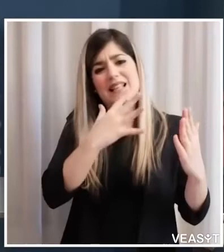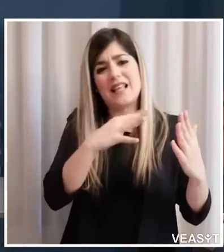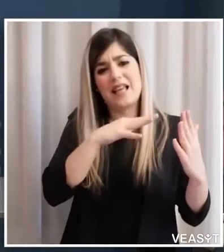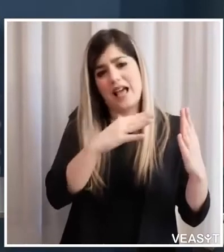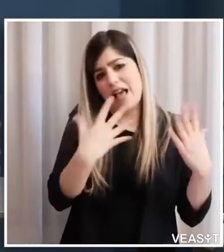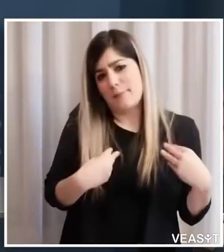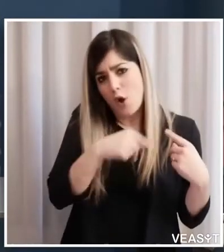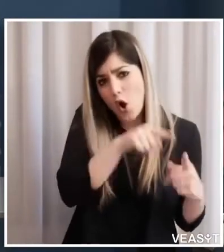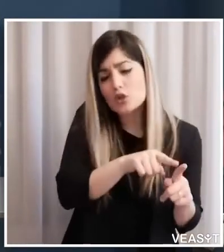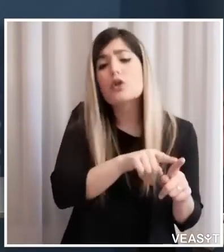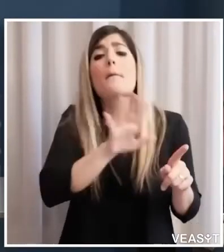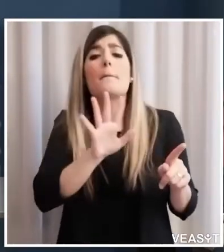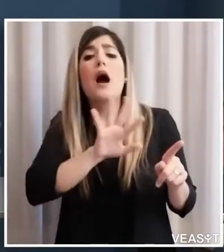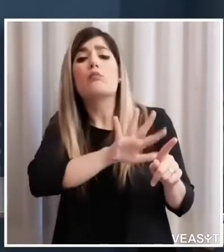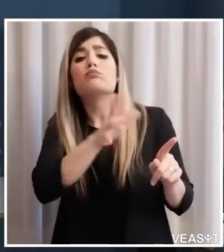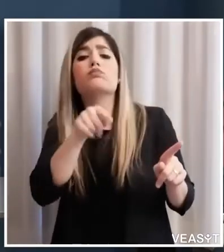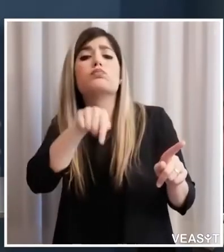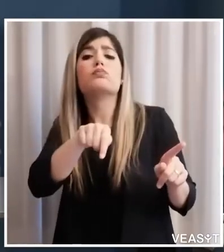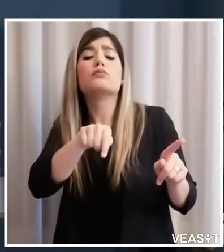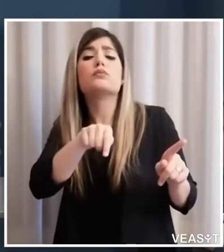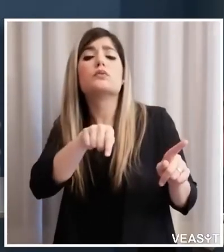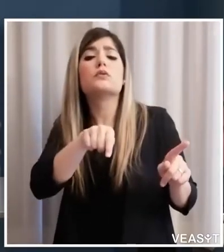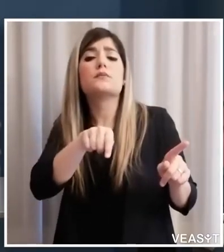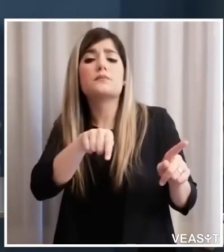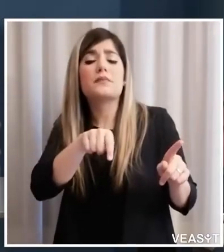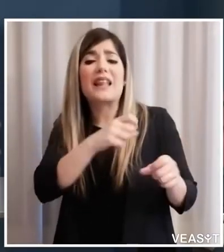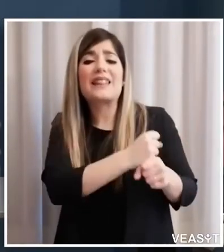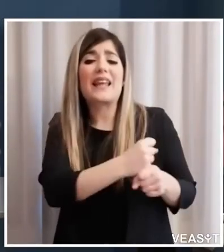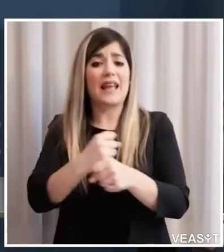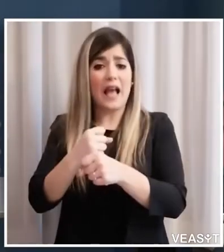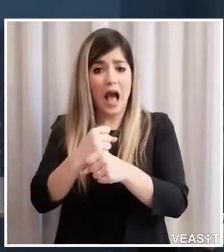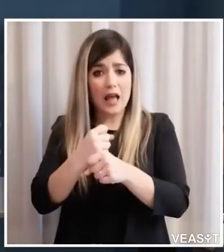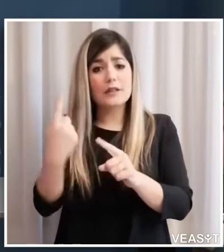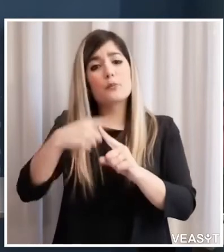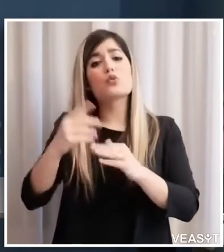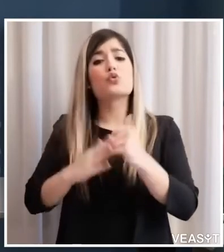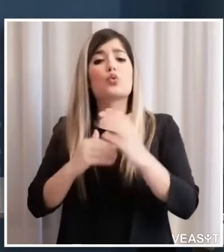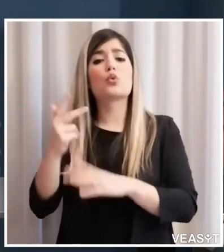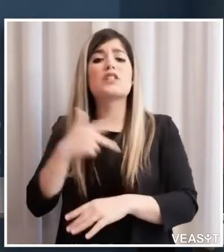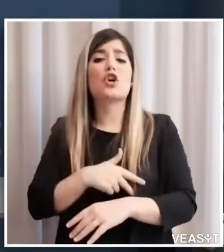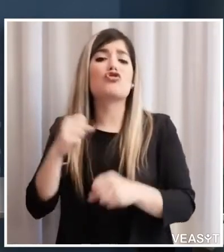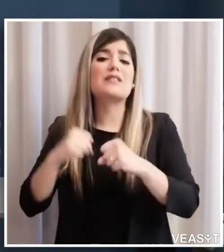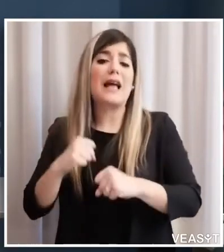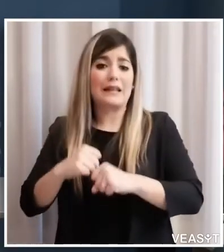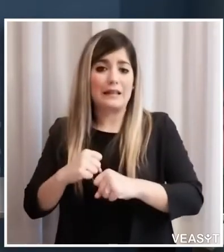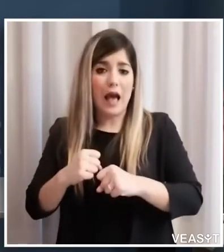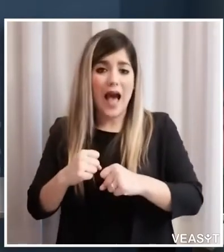e anche per quelle strutture socio-sanitarie per minori